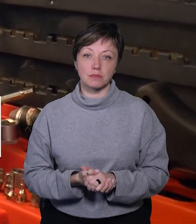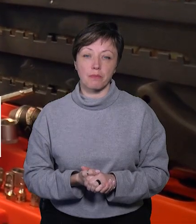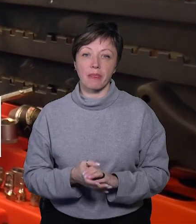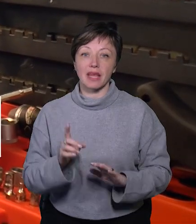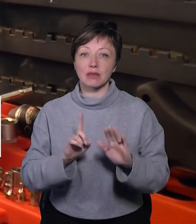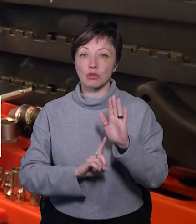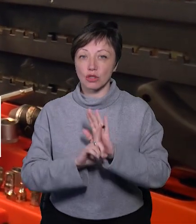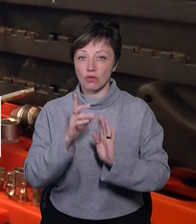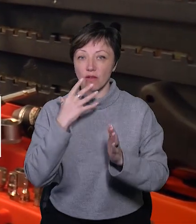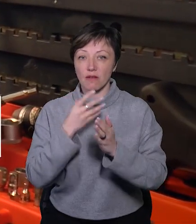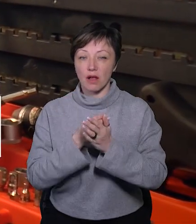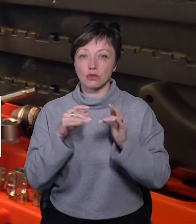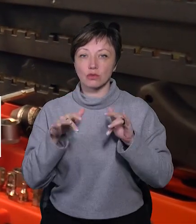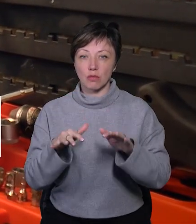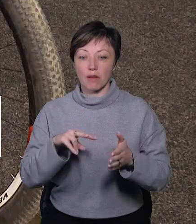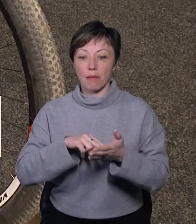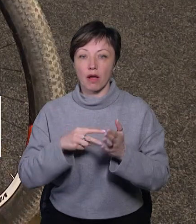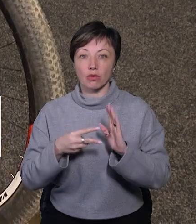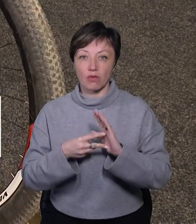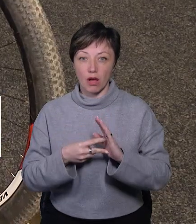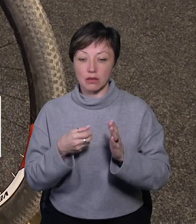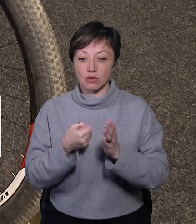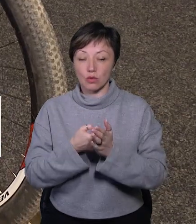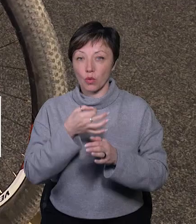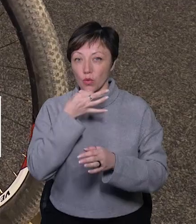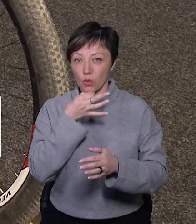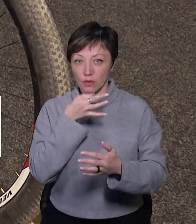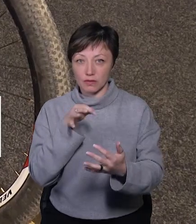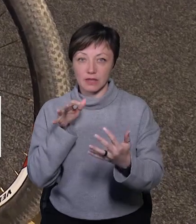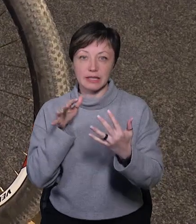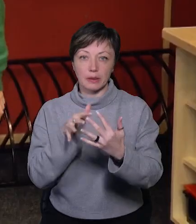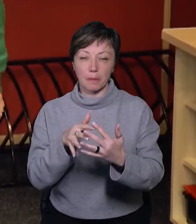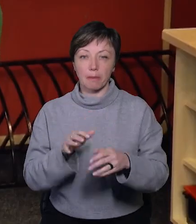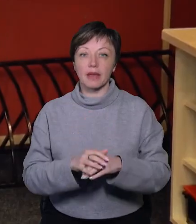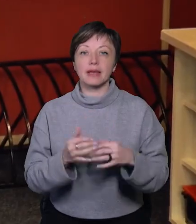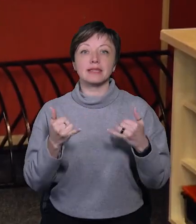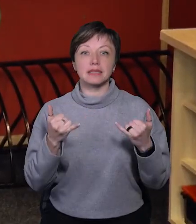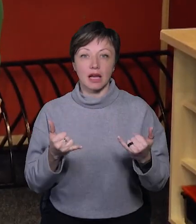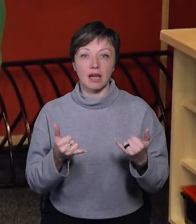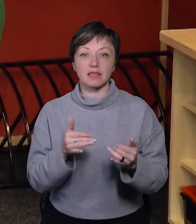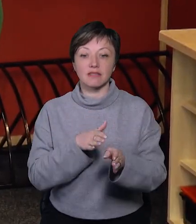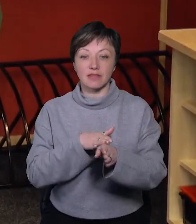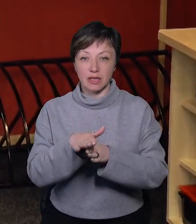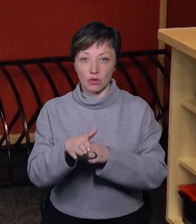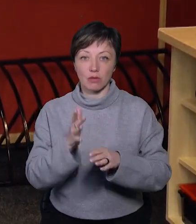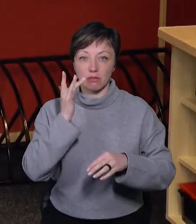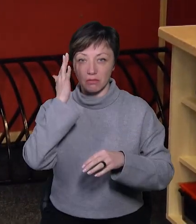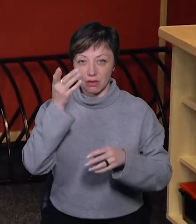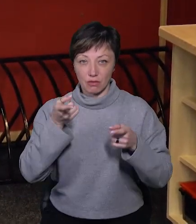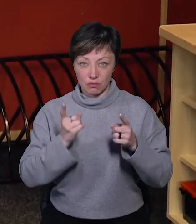Започаткувати власну справу вони планували ще до початку повномасштабної війни. І зараз втілюють мрію у життя.